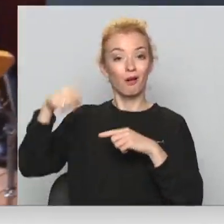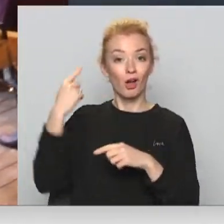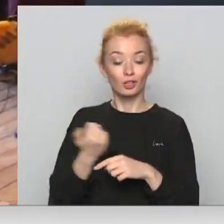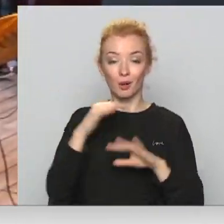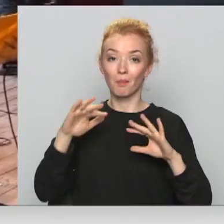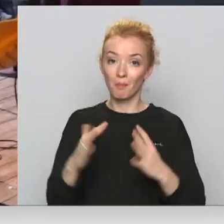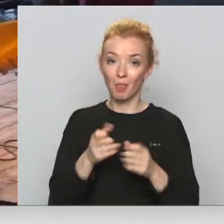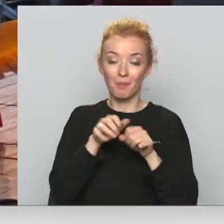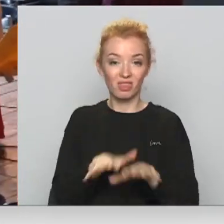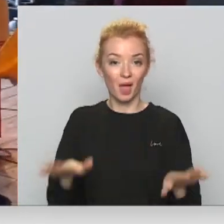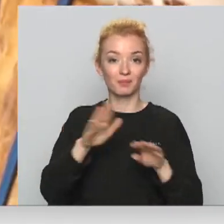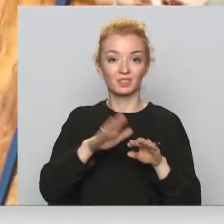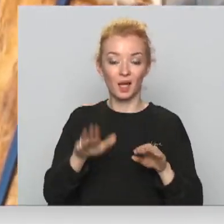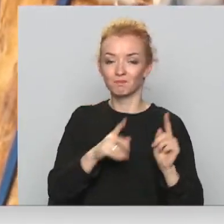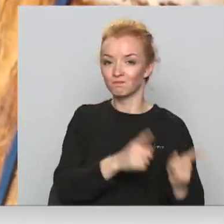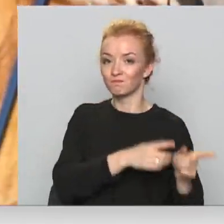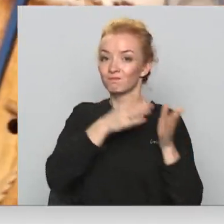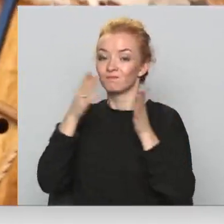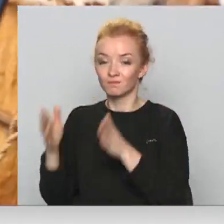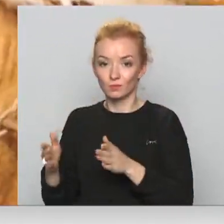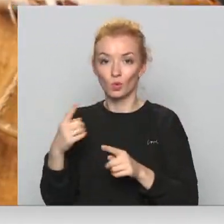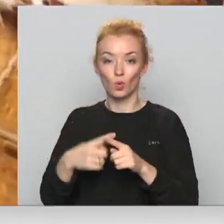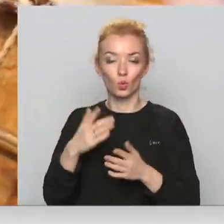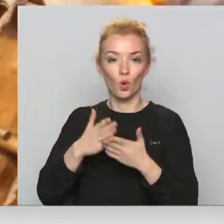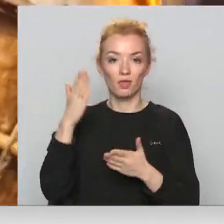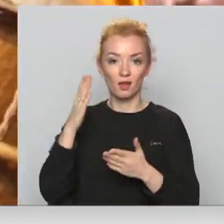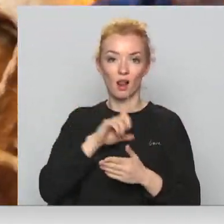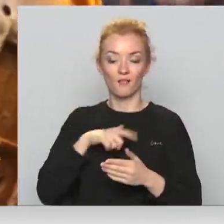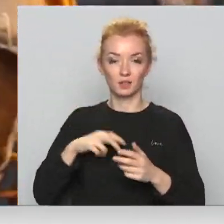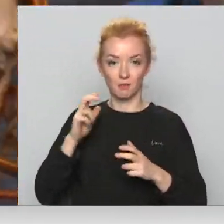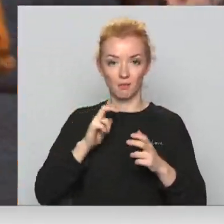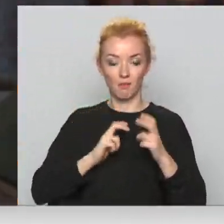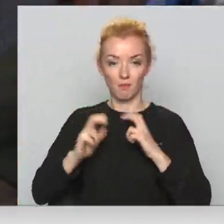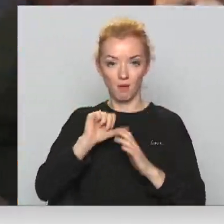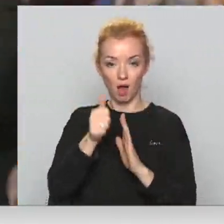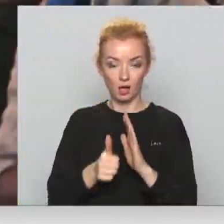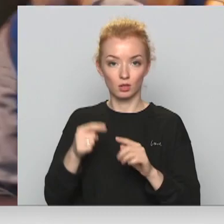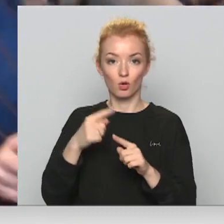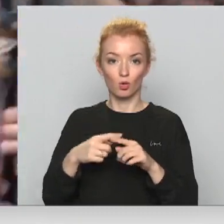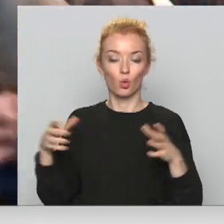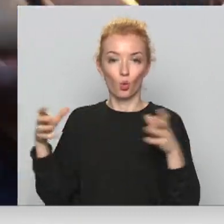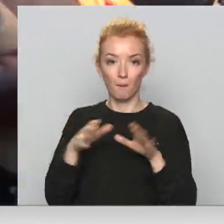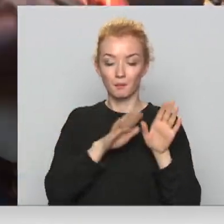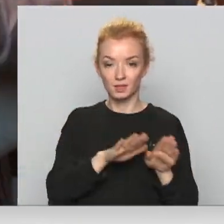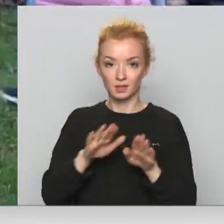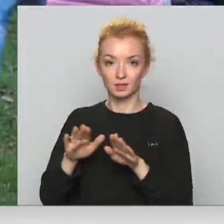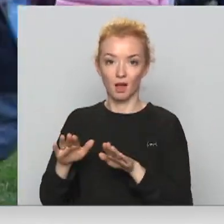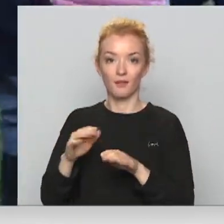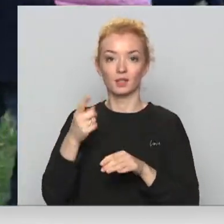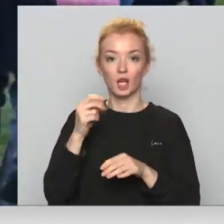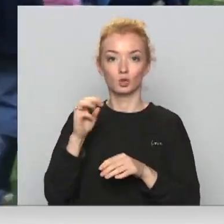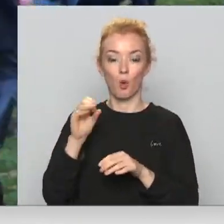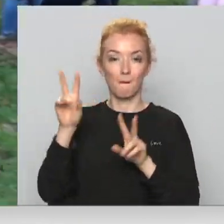Pandēmijas dēļ pietika atcelti, bet notika Latvijas mākslas akadēmijas un Viļņas mākslas akadēmijas kopistāde sazobe.